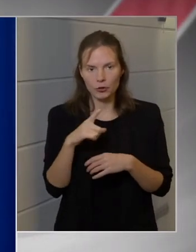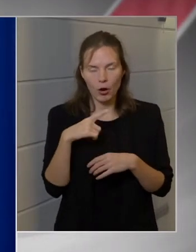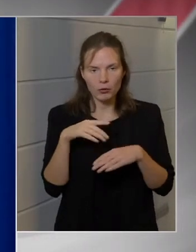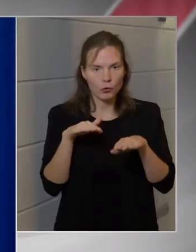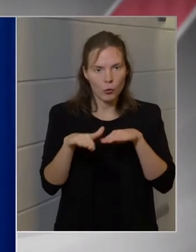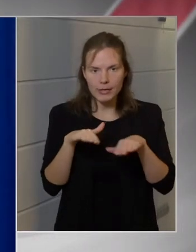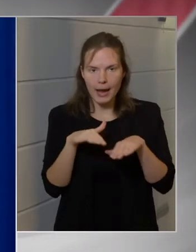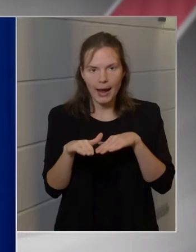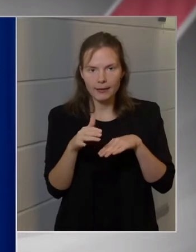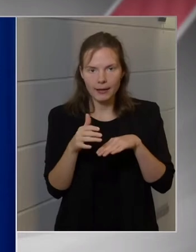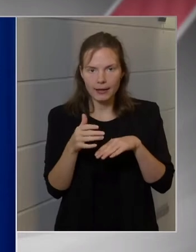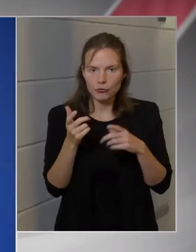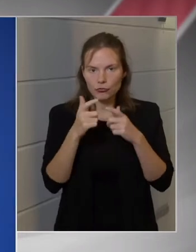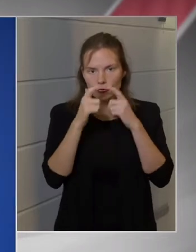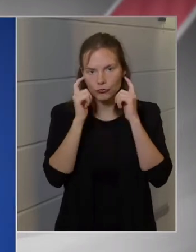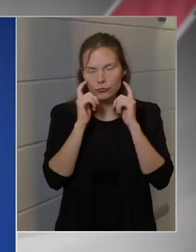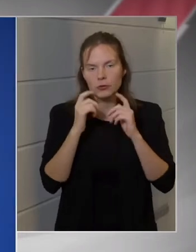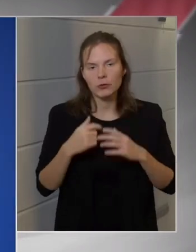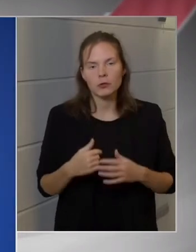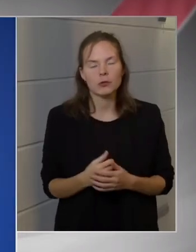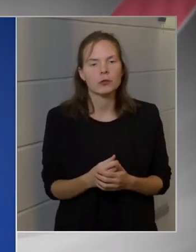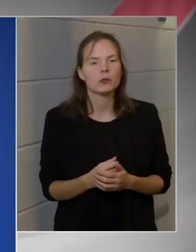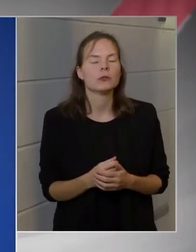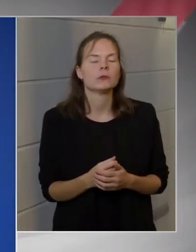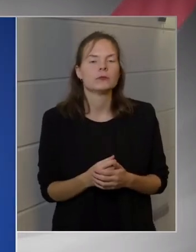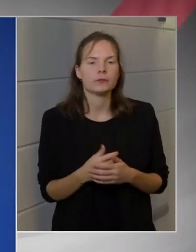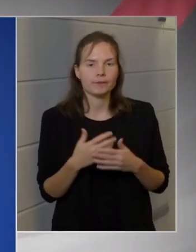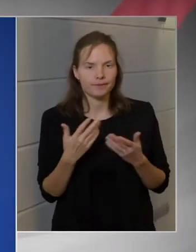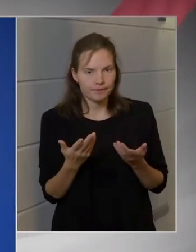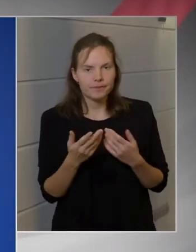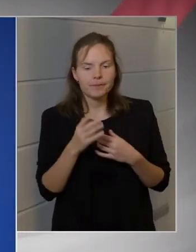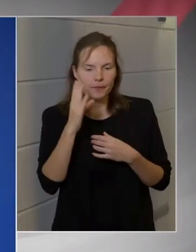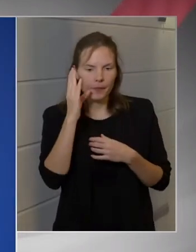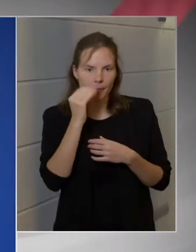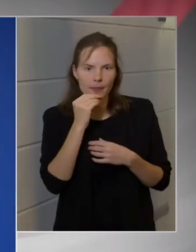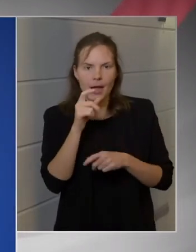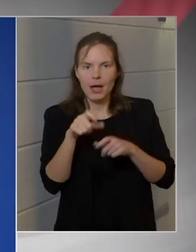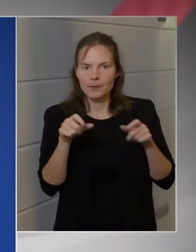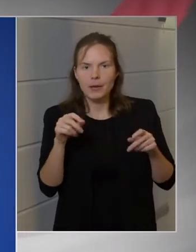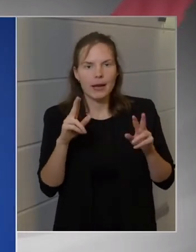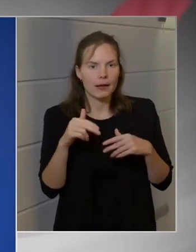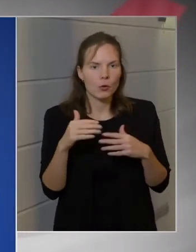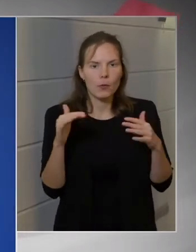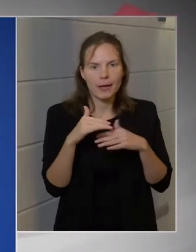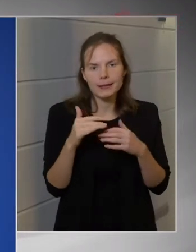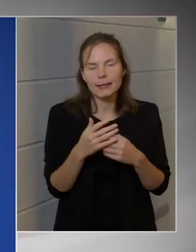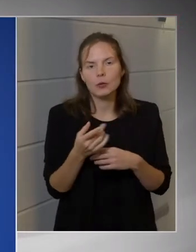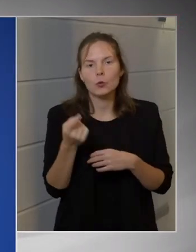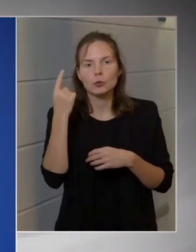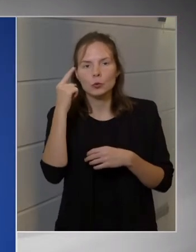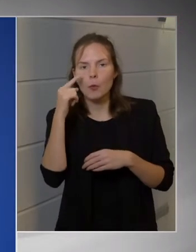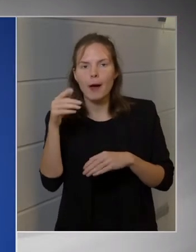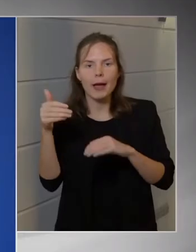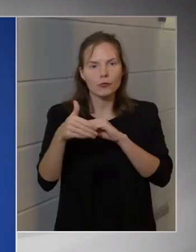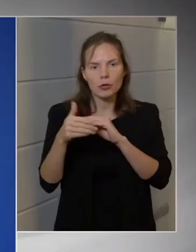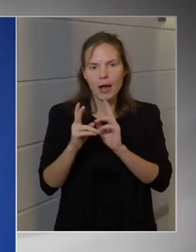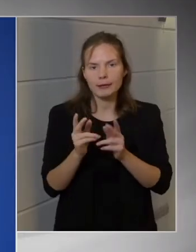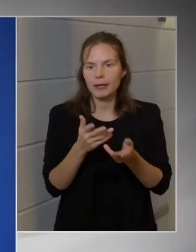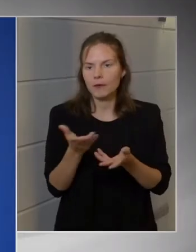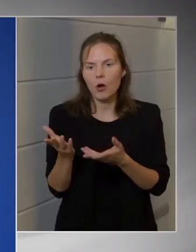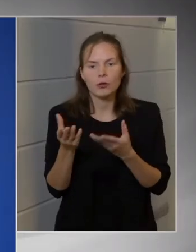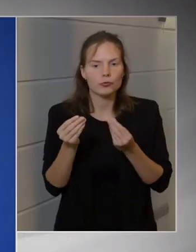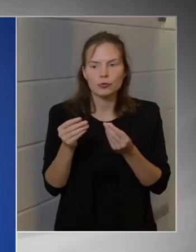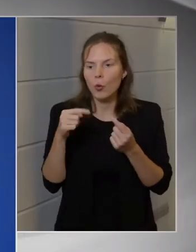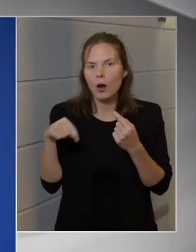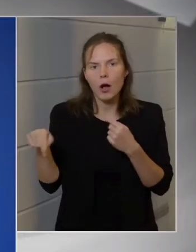tömegközlekedésen előírni ezt? Miután emberekről beszélünk rá, lesz a tudományos háttérrel és sokakról, ezért